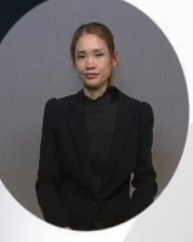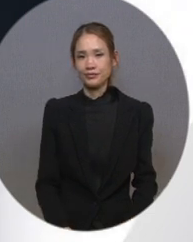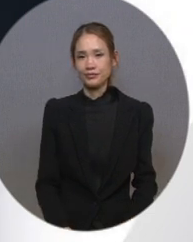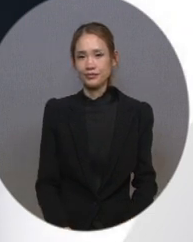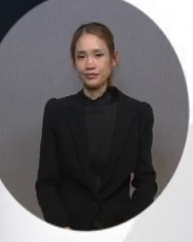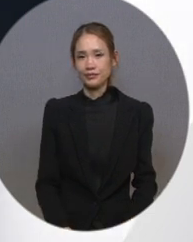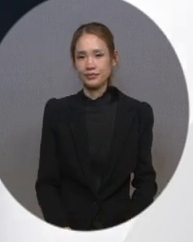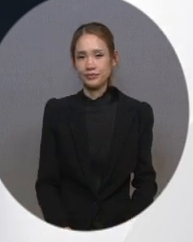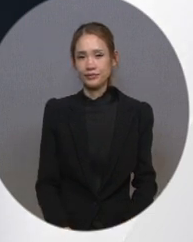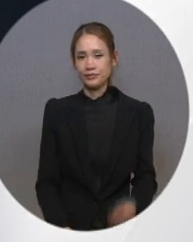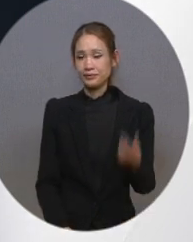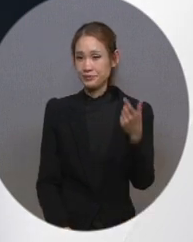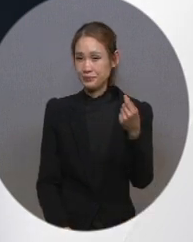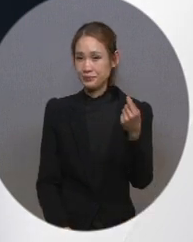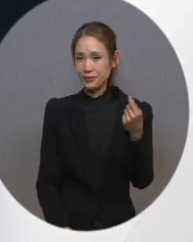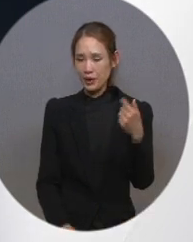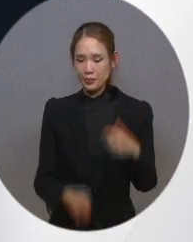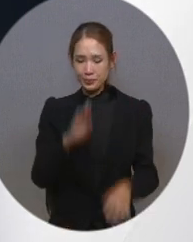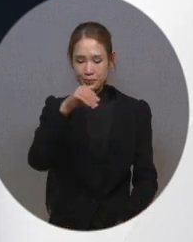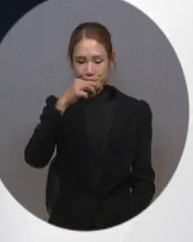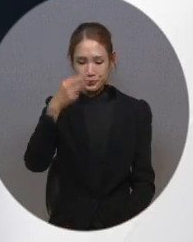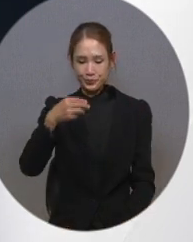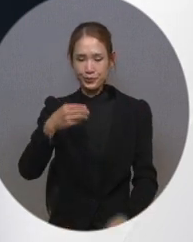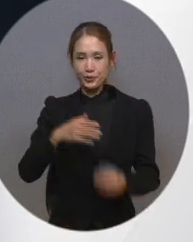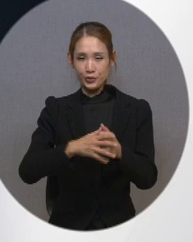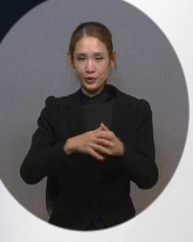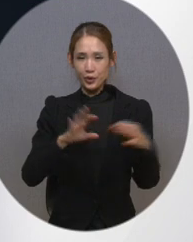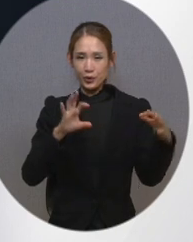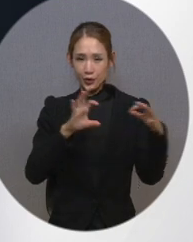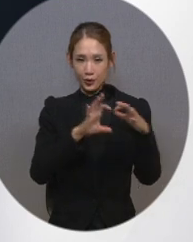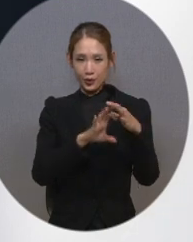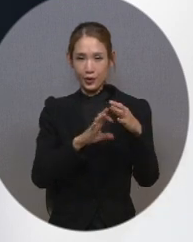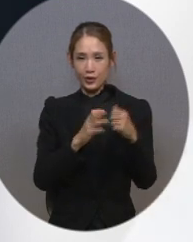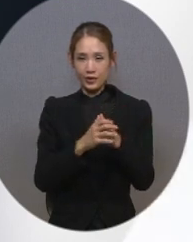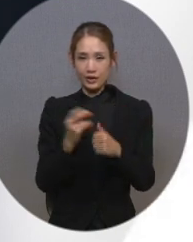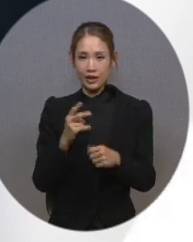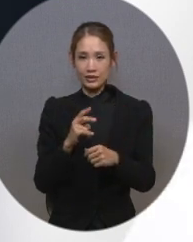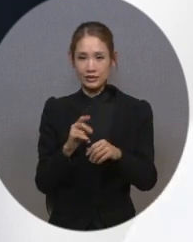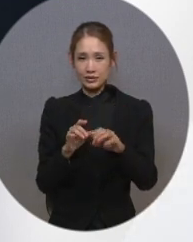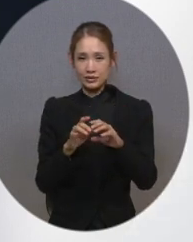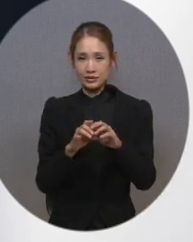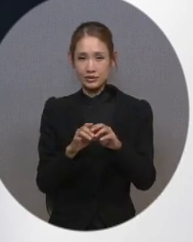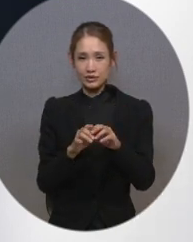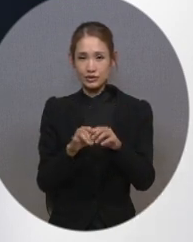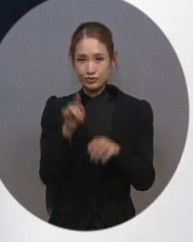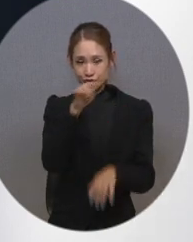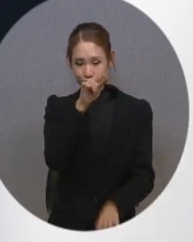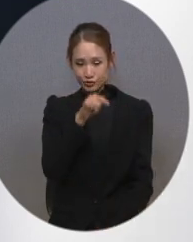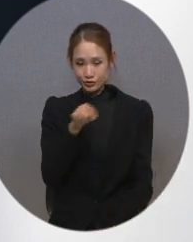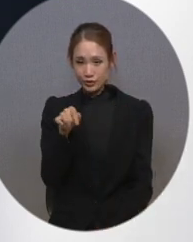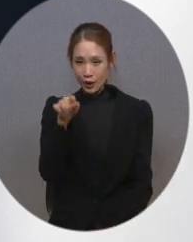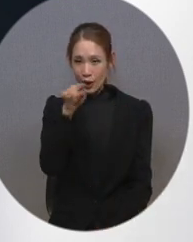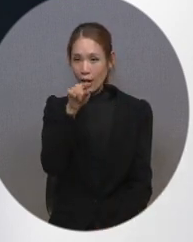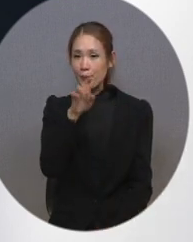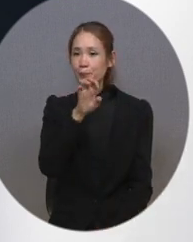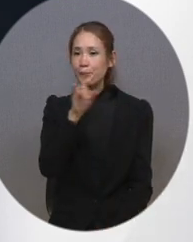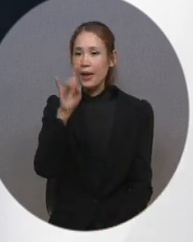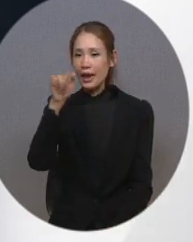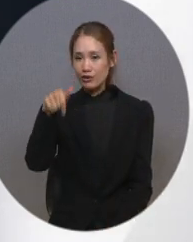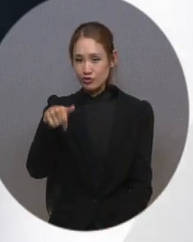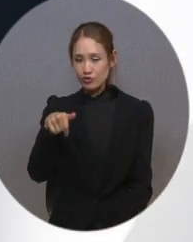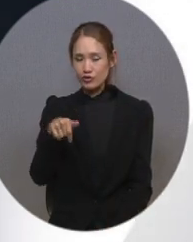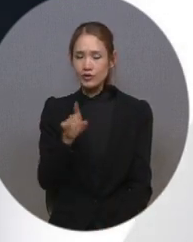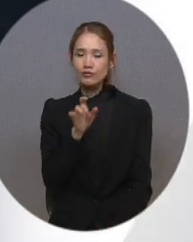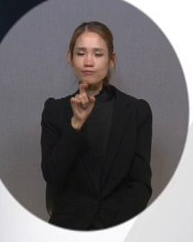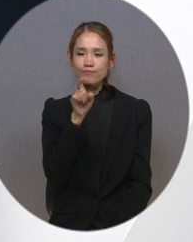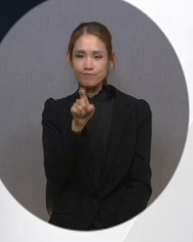이렇게 블루투스 스피커와 연결한 후 다시 리모컨 중앙 6각형 모양의 전용 메뉴 버튼을 3초가량 눌러